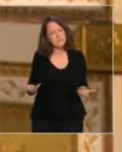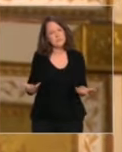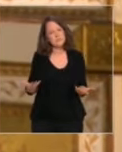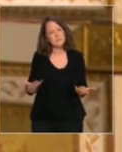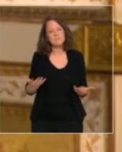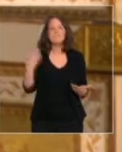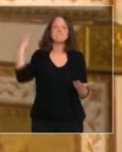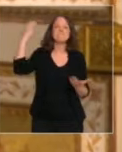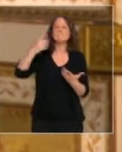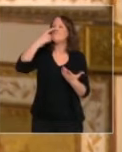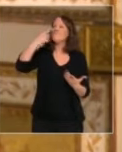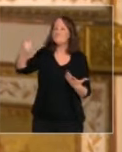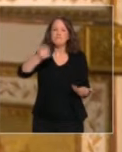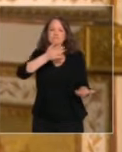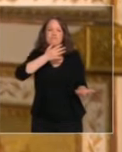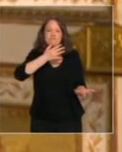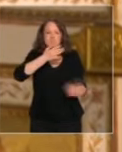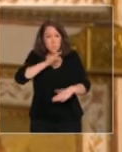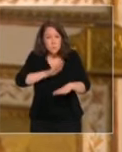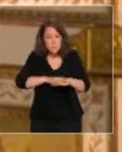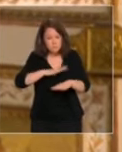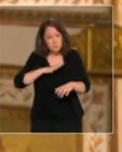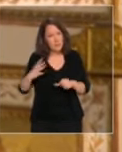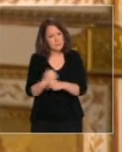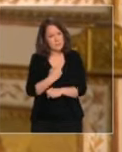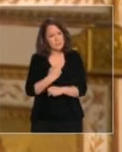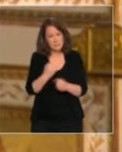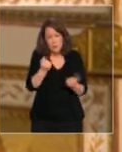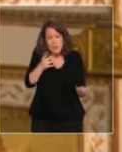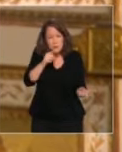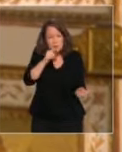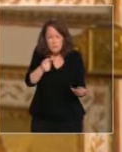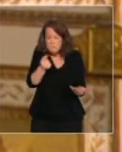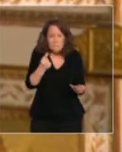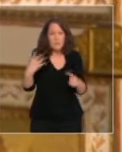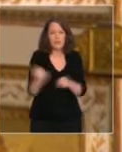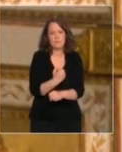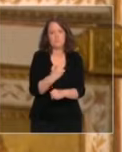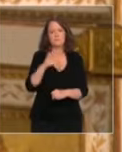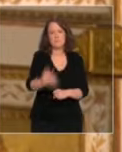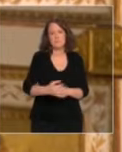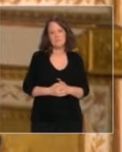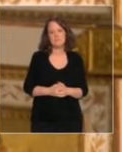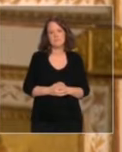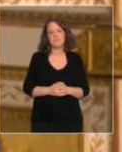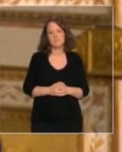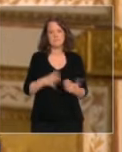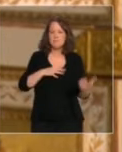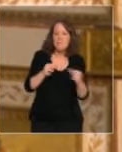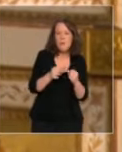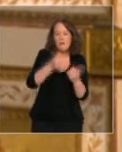depuis des années, nous avons su le faire en quelques jours. Nous avons innové, osé,